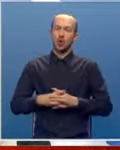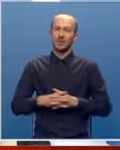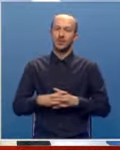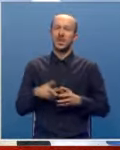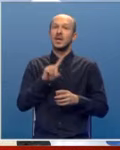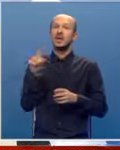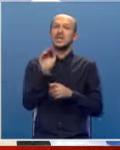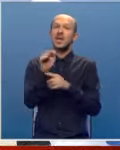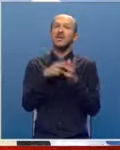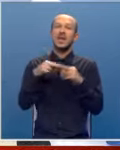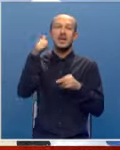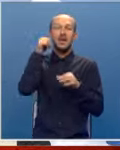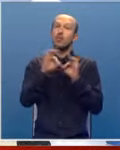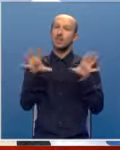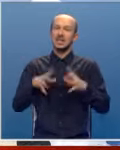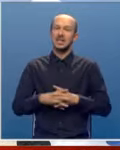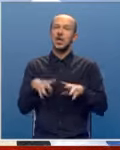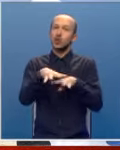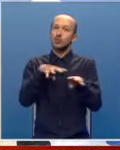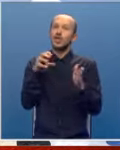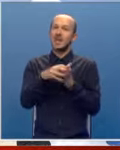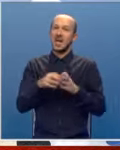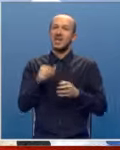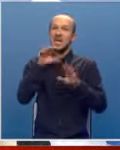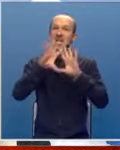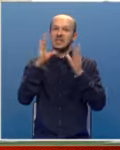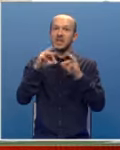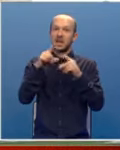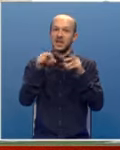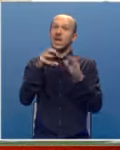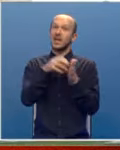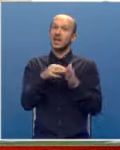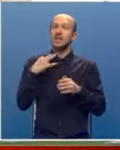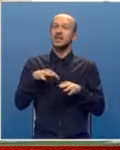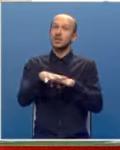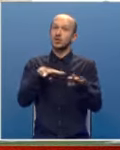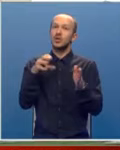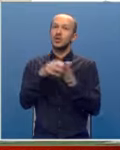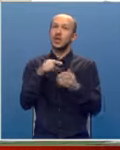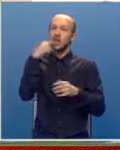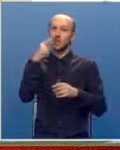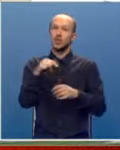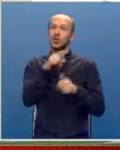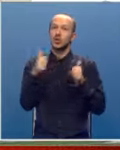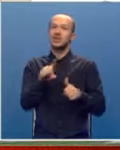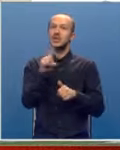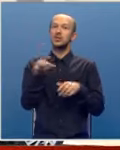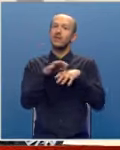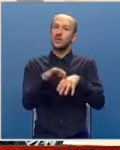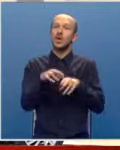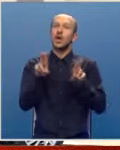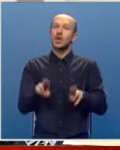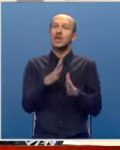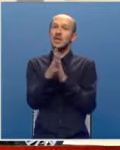ni da se javim na telefon bez Skupštine grada i svih aktira grada. Predsjednik Skupštine grada ističe da do danas nisu vodili